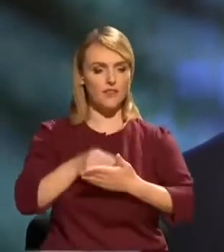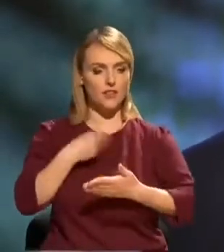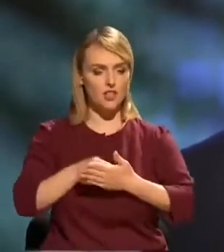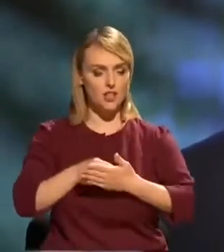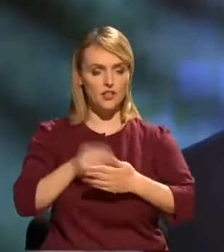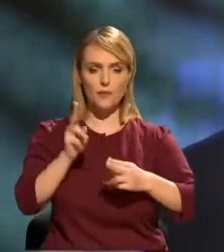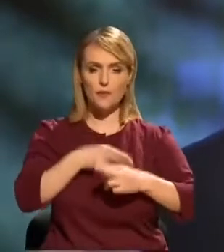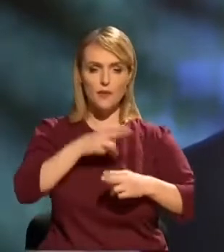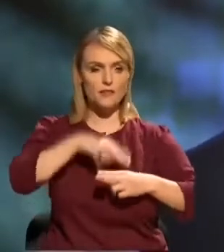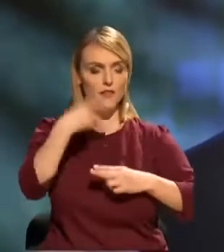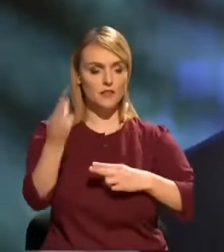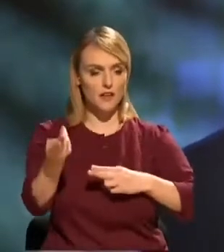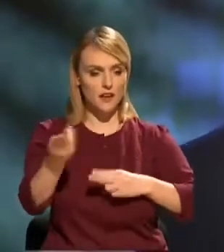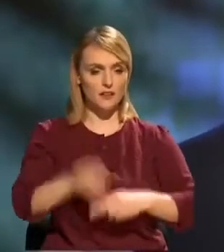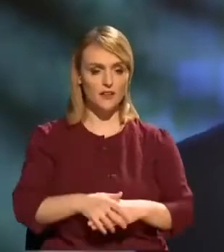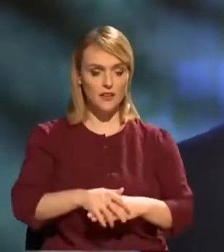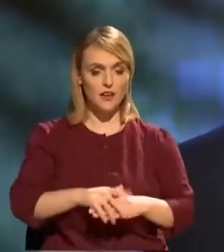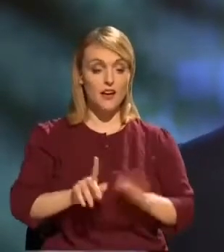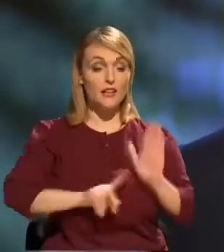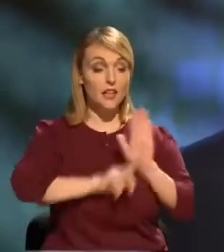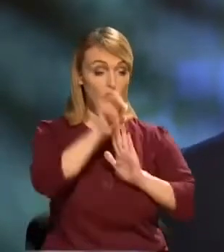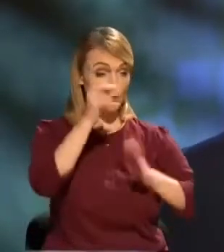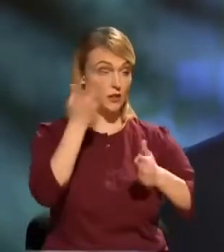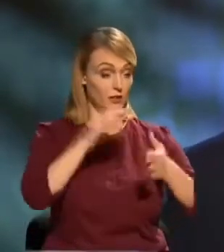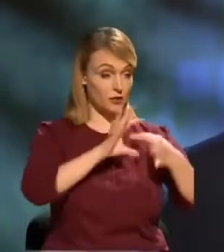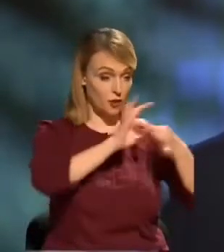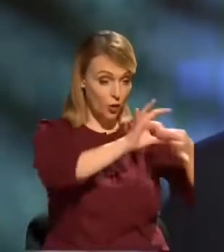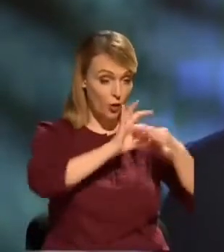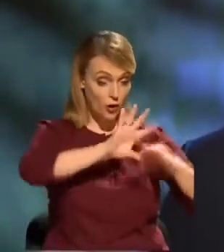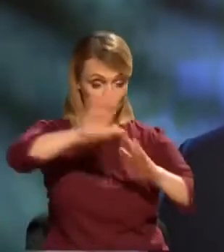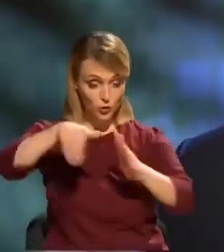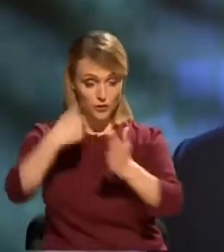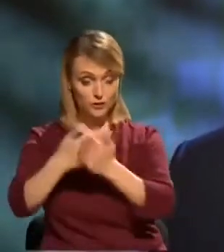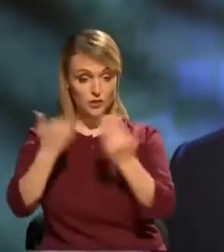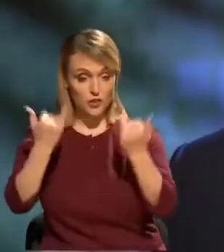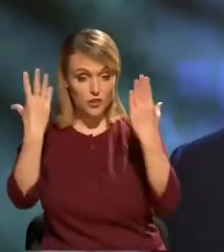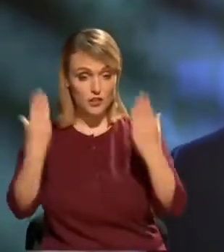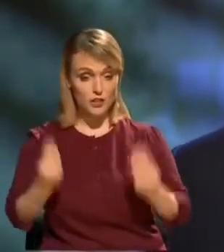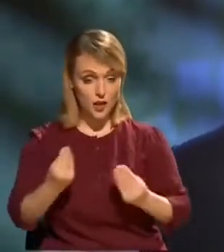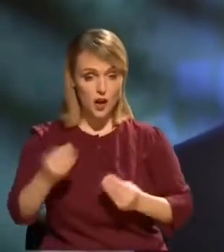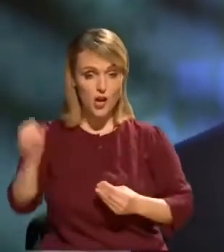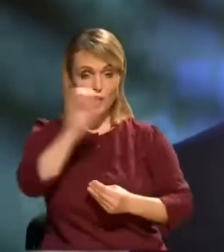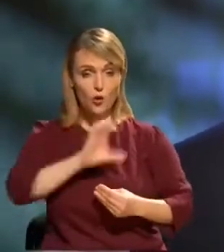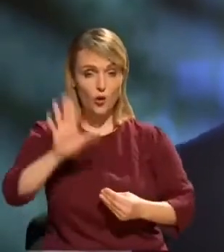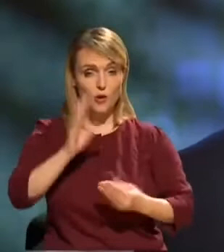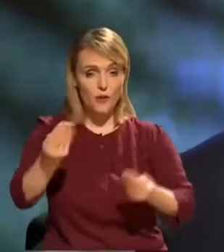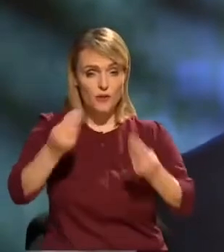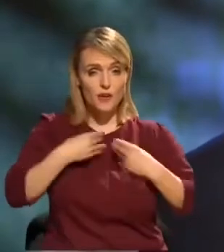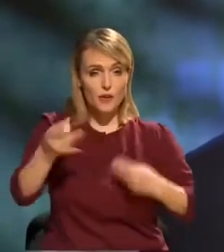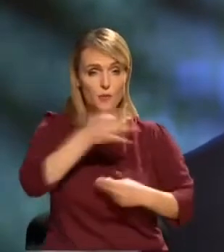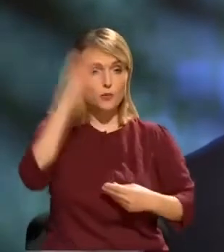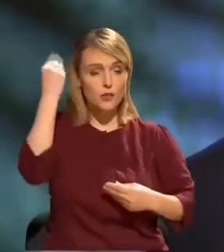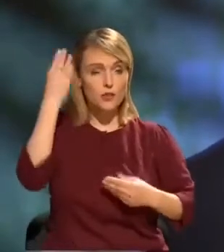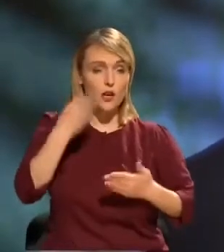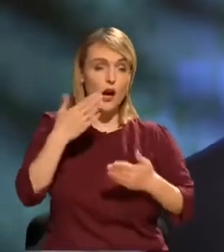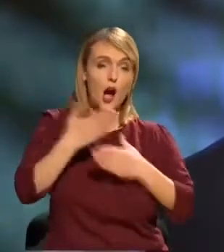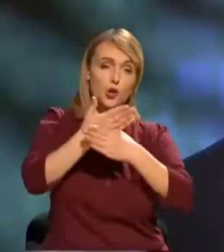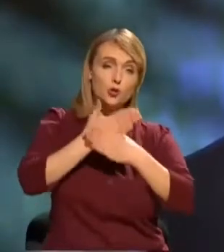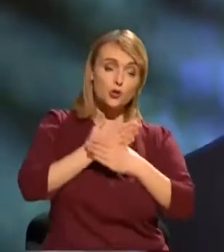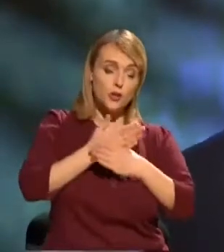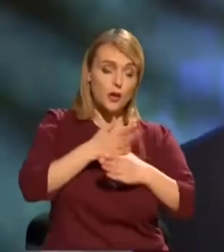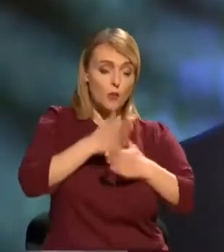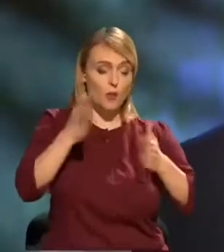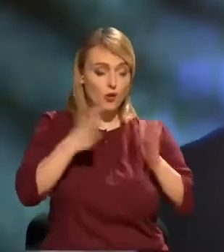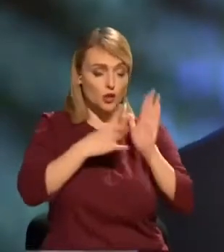nerambursabilă. De la începutul cooperării și până în prezent, Uniunea Europeană a oferit Republicii Moldova ajutor de peste